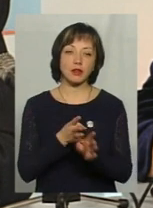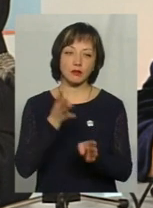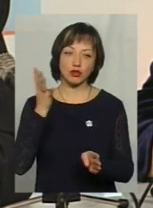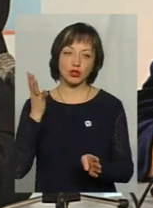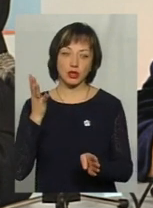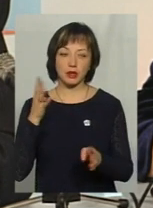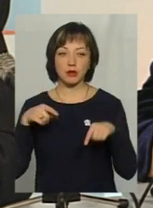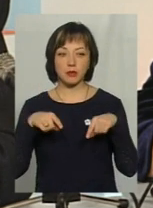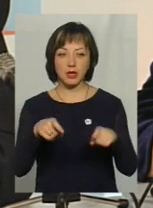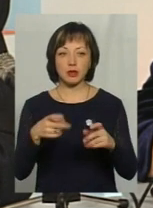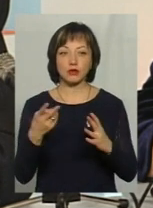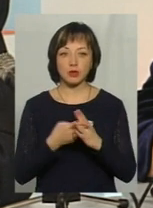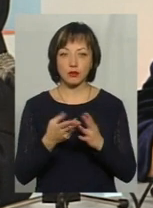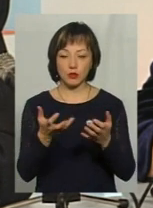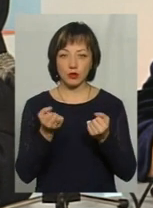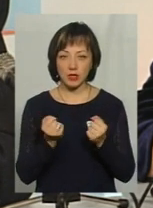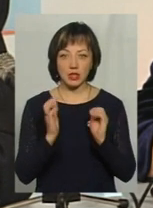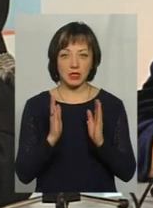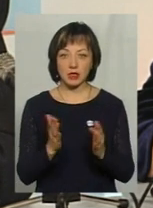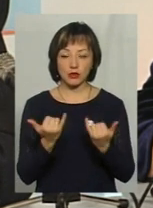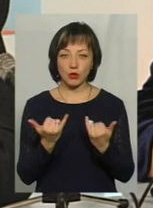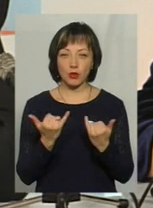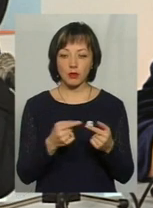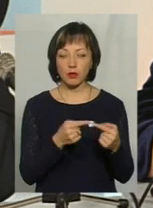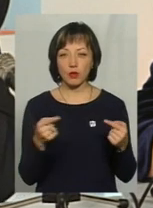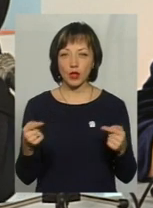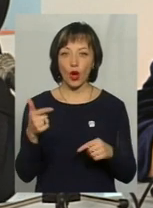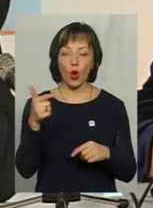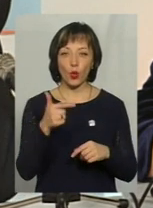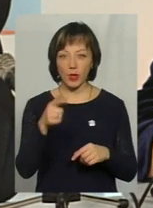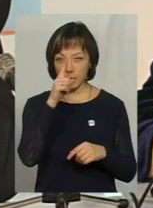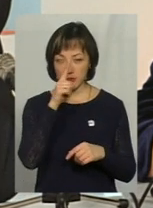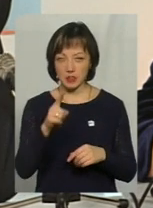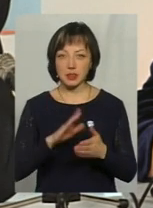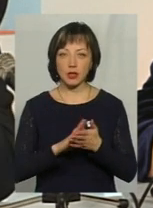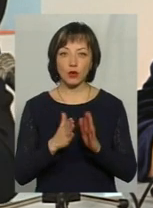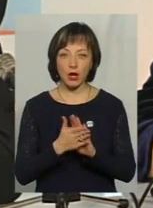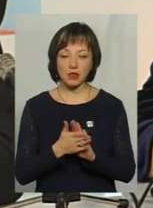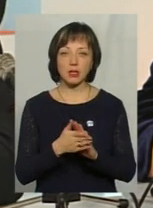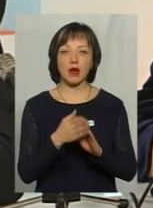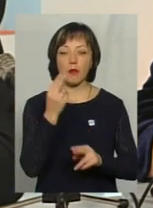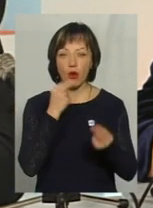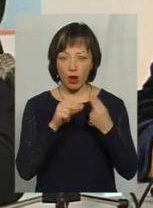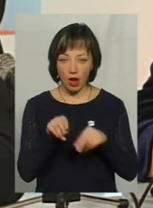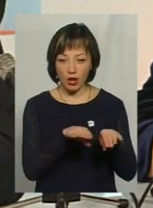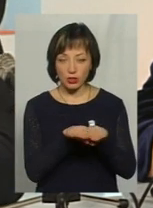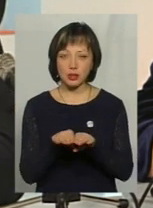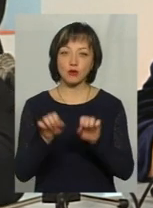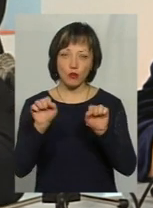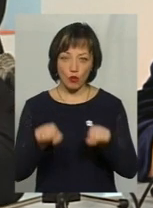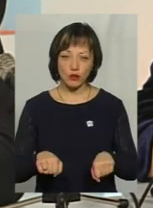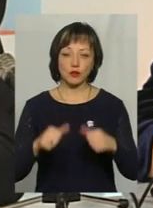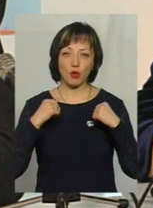з тим, щоб його отримати тільки сьогодні. На протязі грудня ситуація вирівнюється і ми зможемо їх